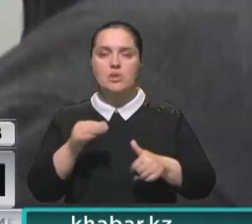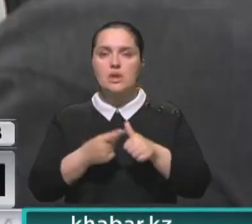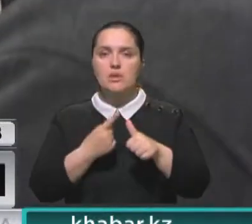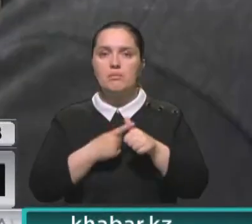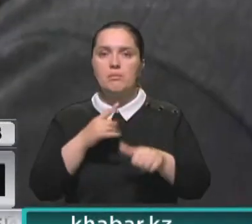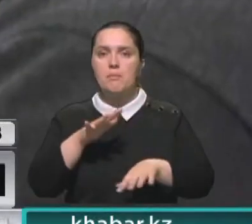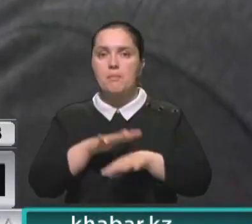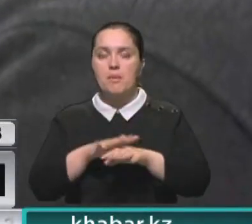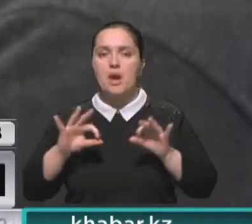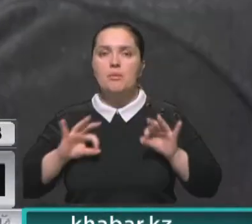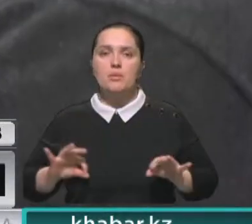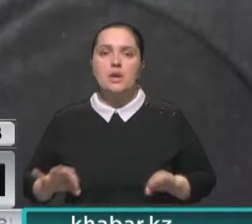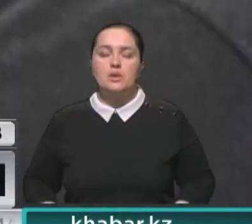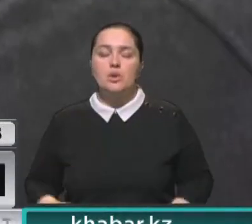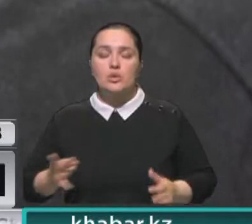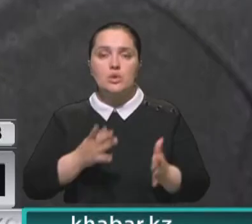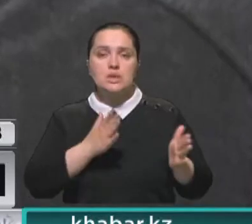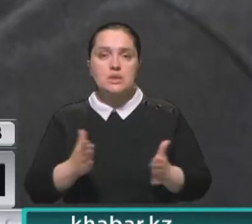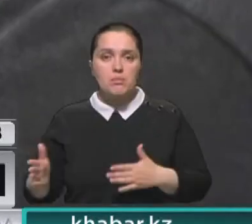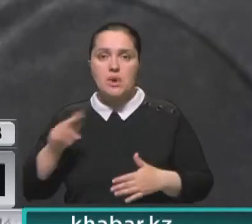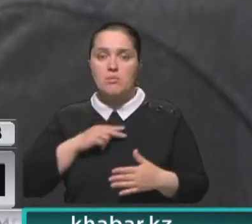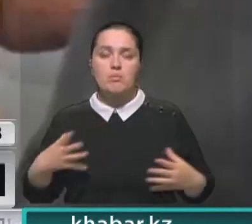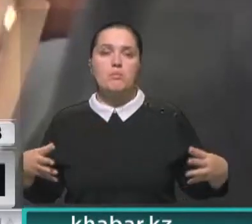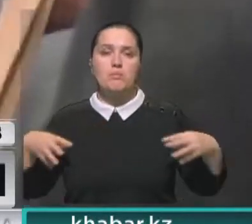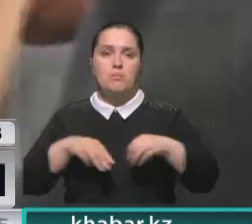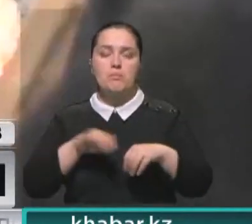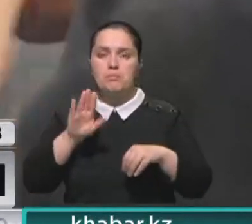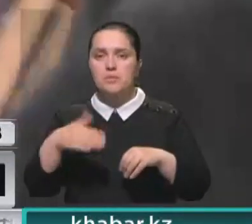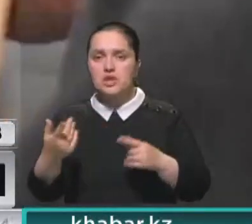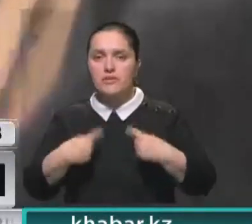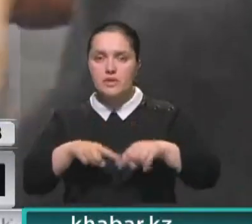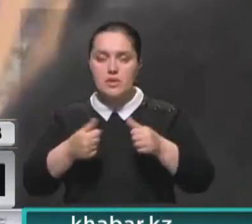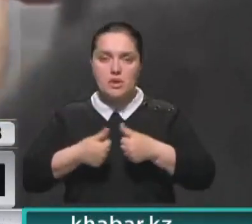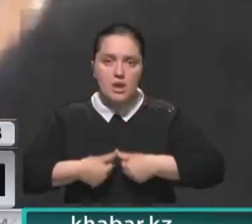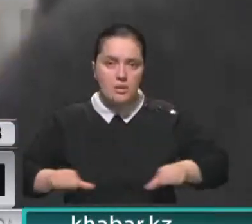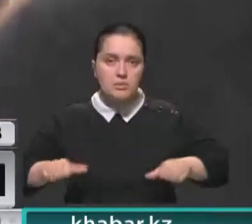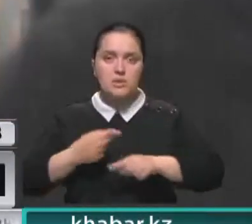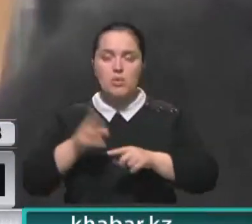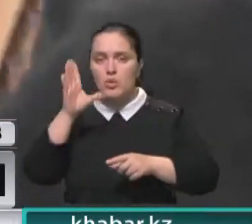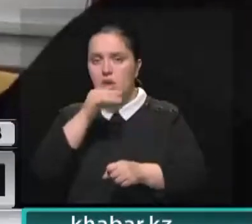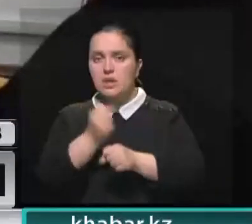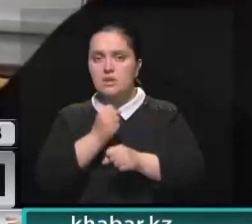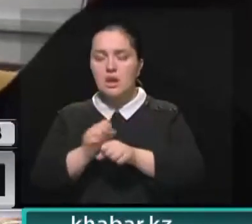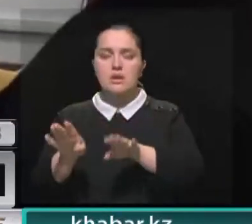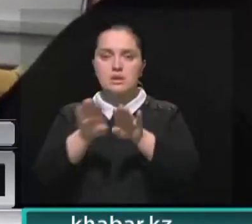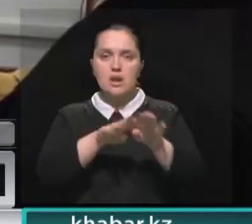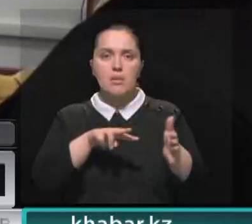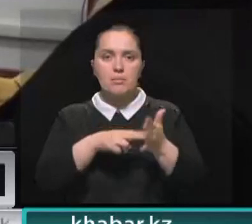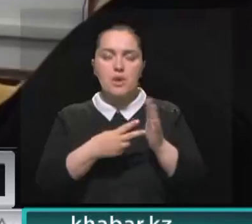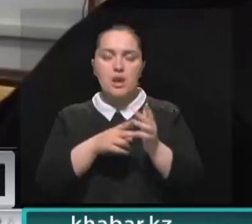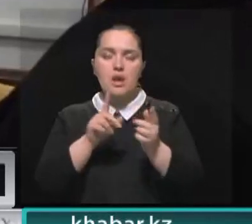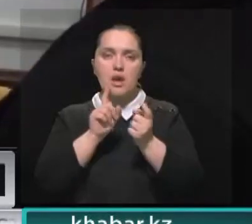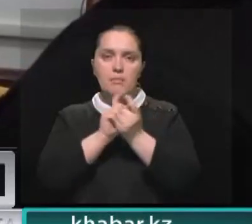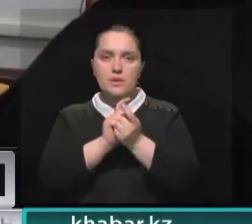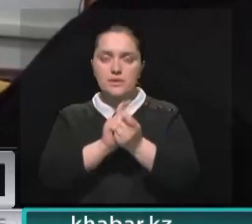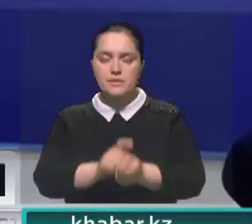Прокурору предложили систематизировать работу, объединившись в межведомственную комиссию. Удалось даже разработать единый механизм противодействия